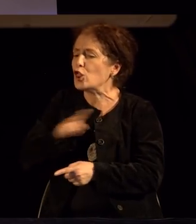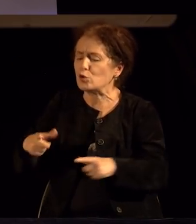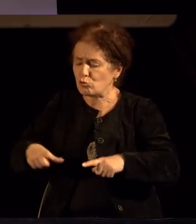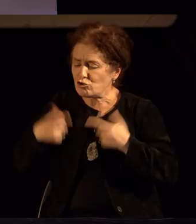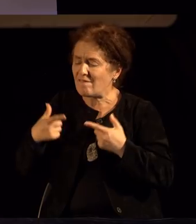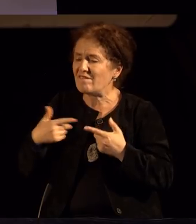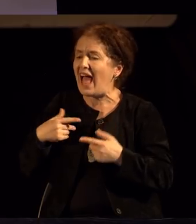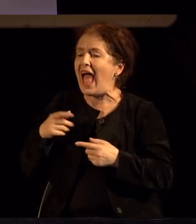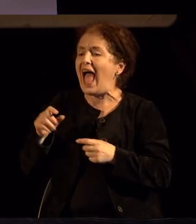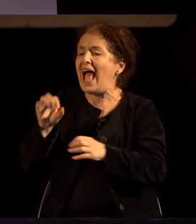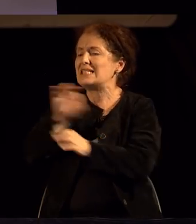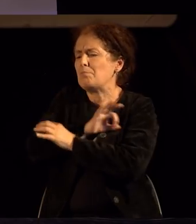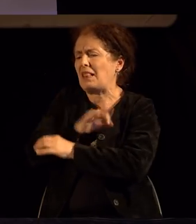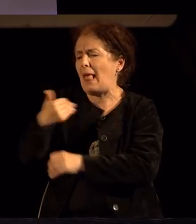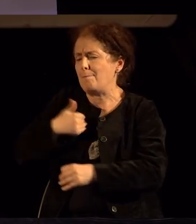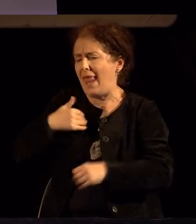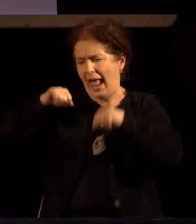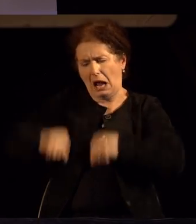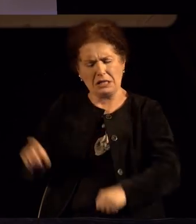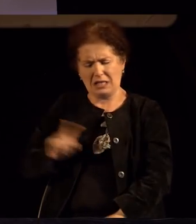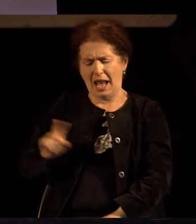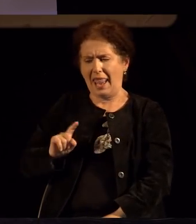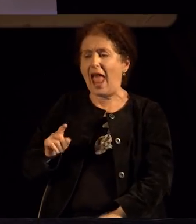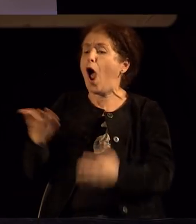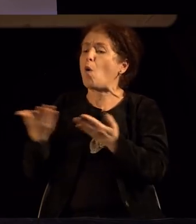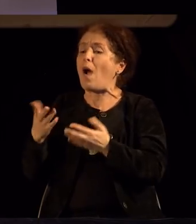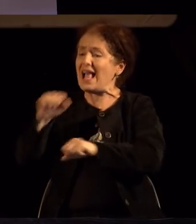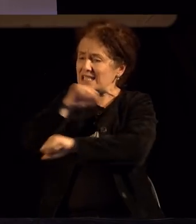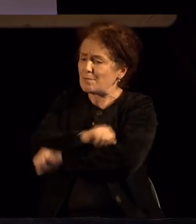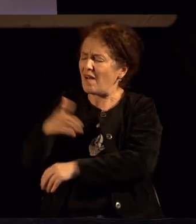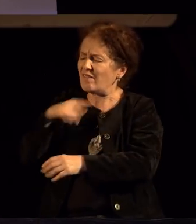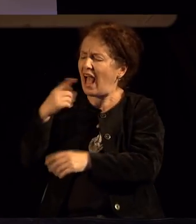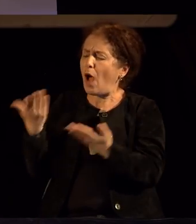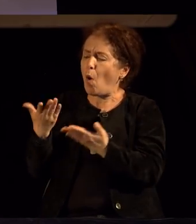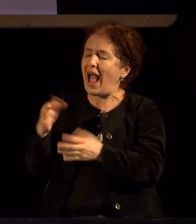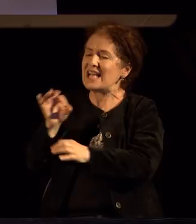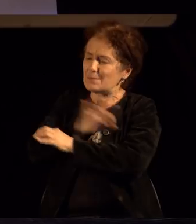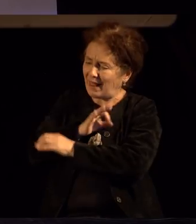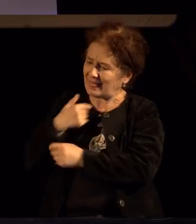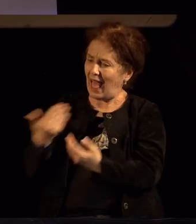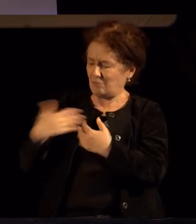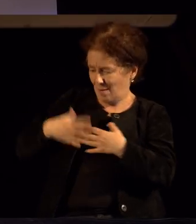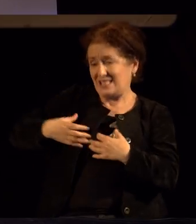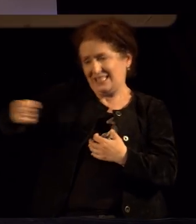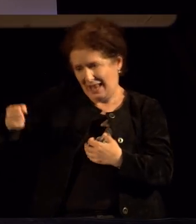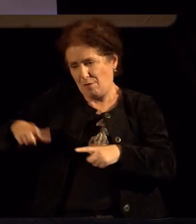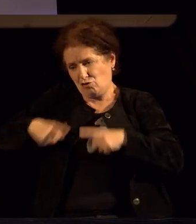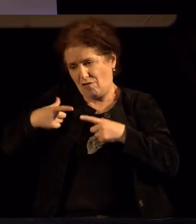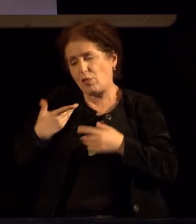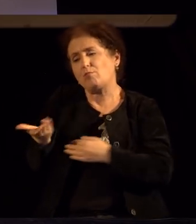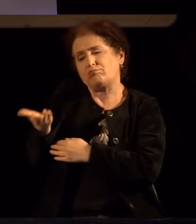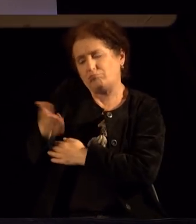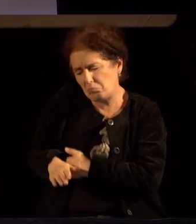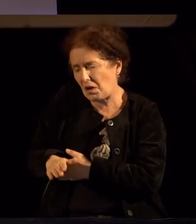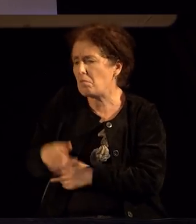смрта не ми има мене. Кога смрта ќе дојде, јас не постојам. И со тоа нема што